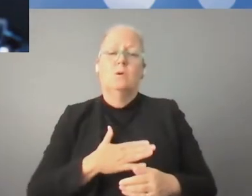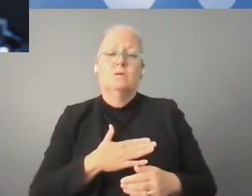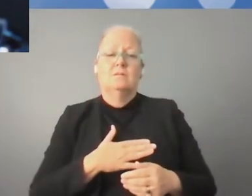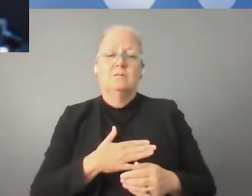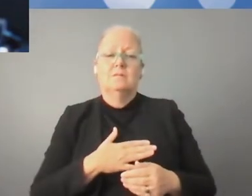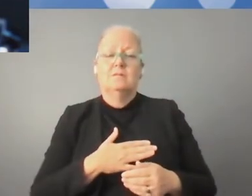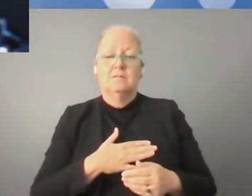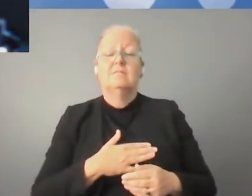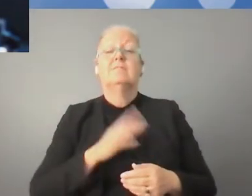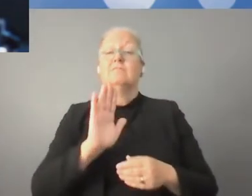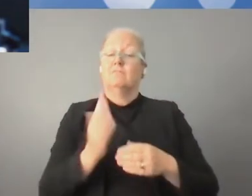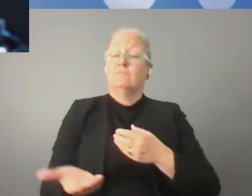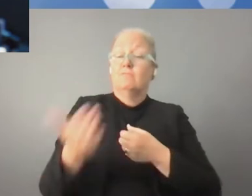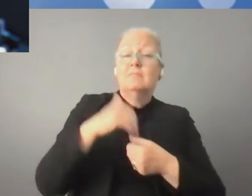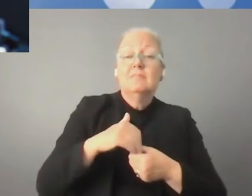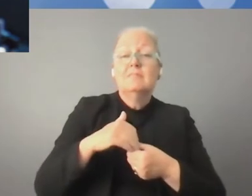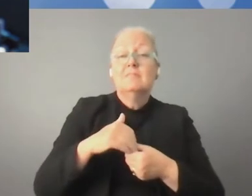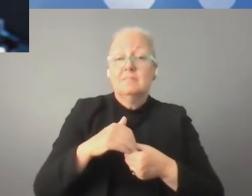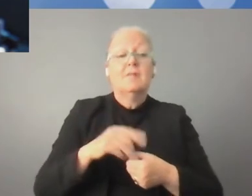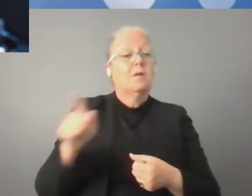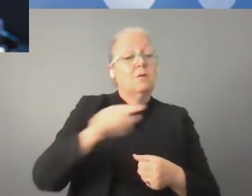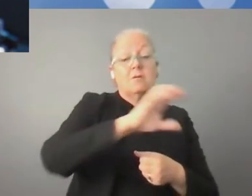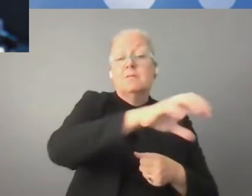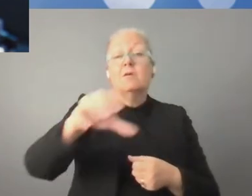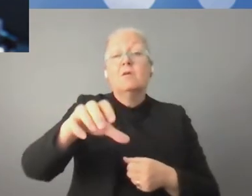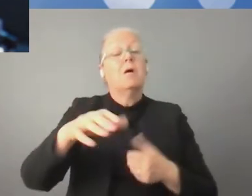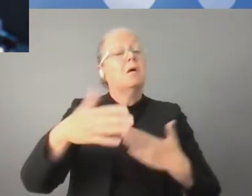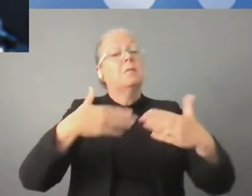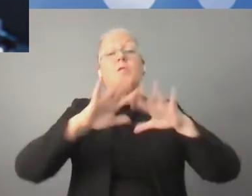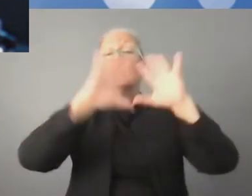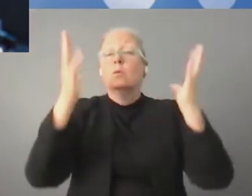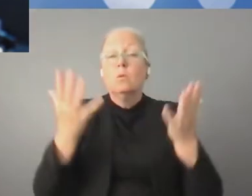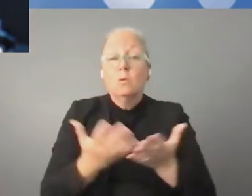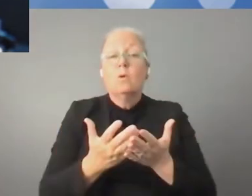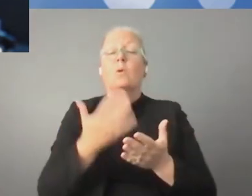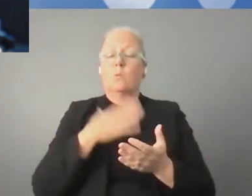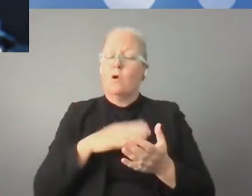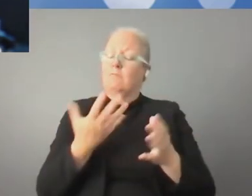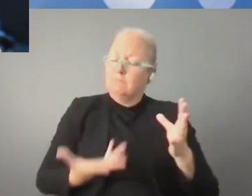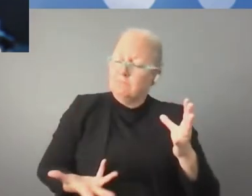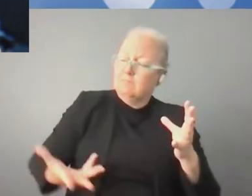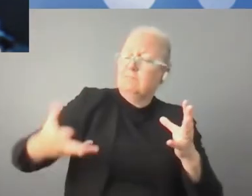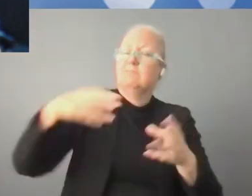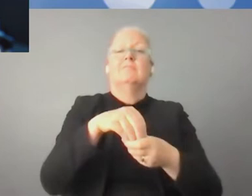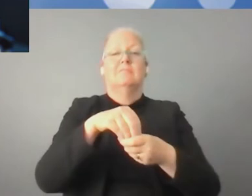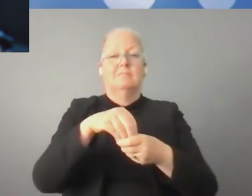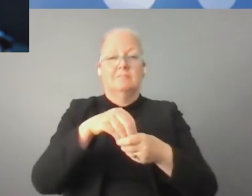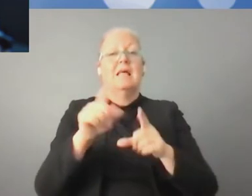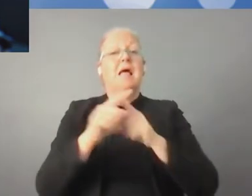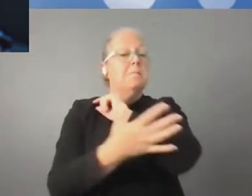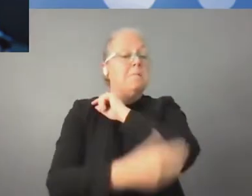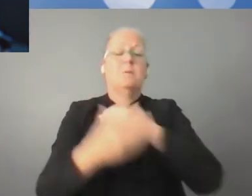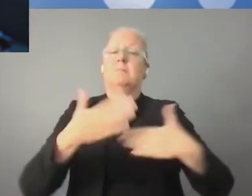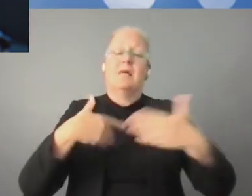Chcemy zapewnić jak najszersze możliwości uczestniczenia w forum interesariuszom reprezentującym wszystkie